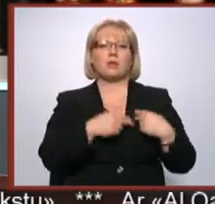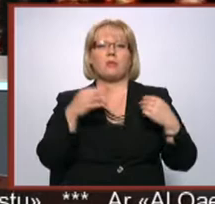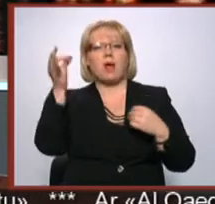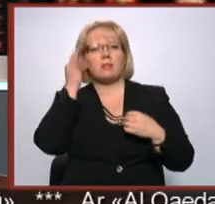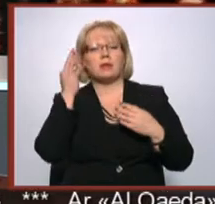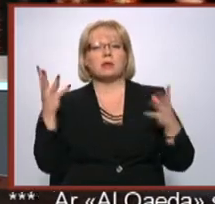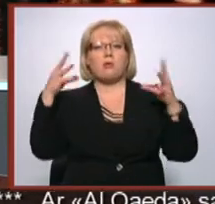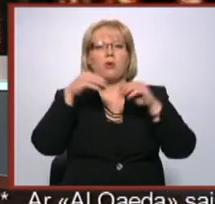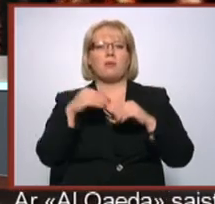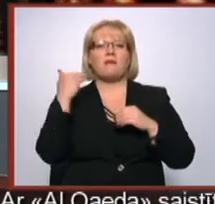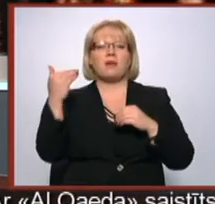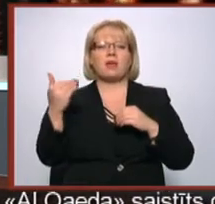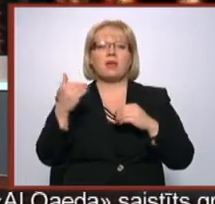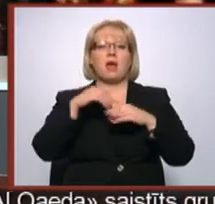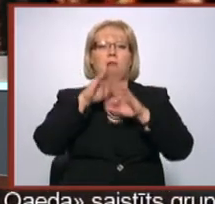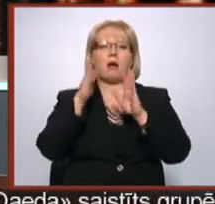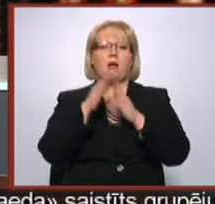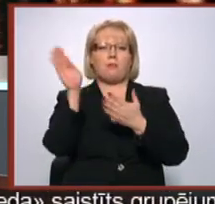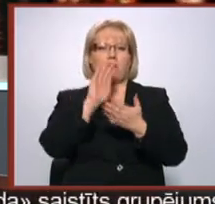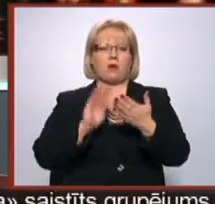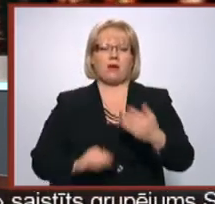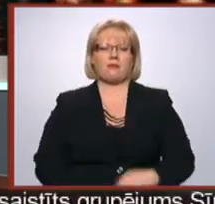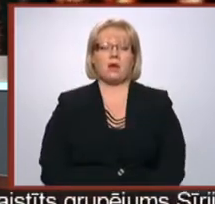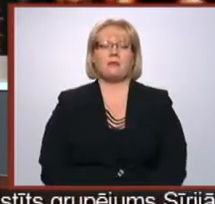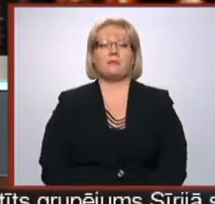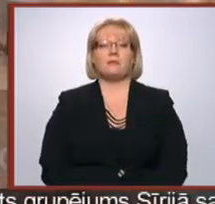monogrāfijā. Par šo jaunumu Latgales regionālā televīzija.